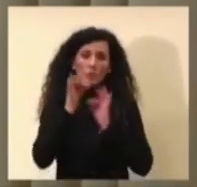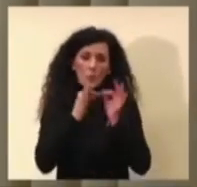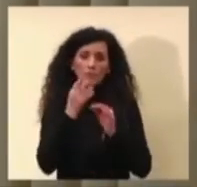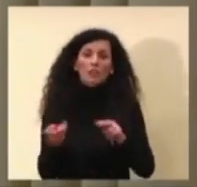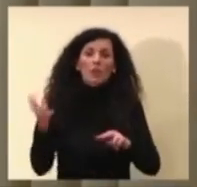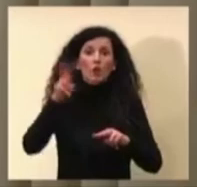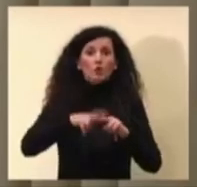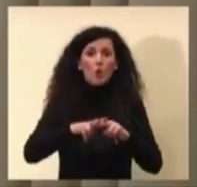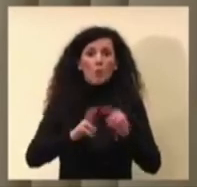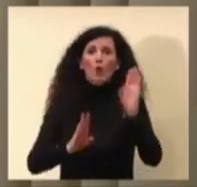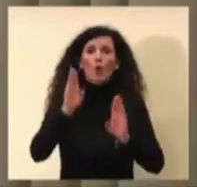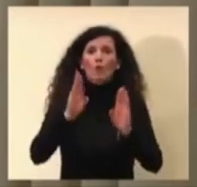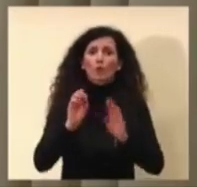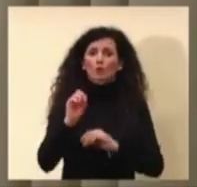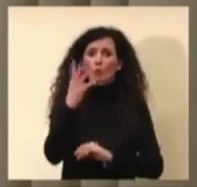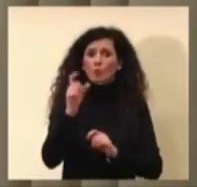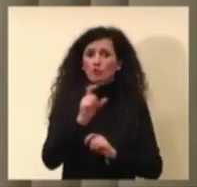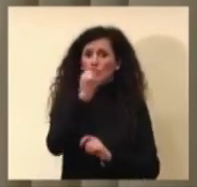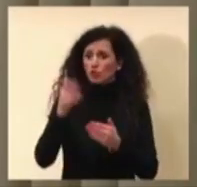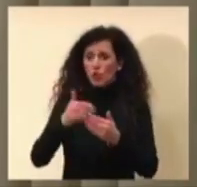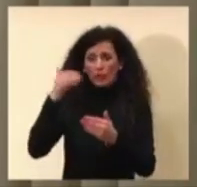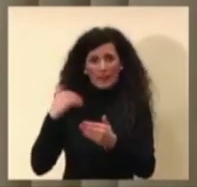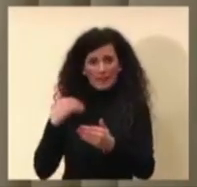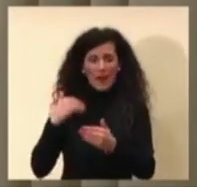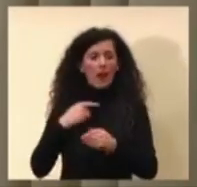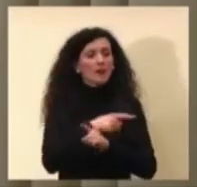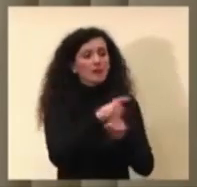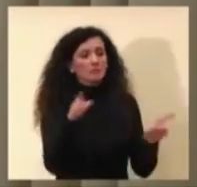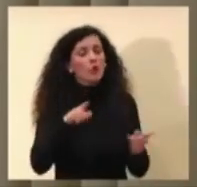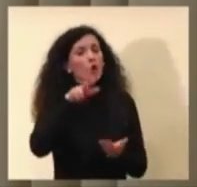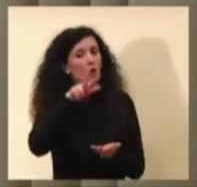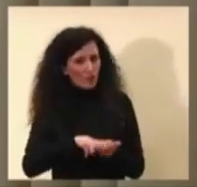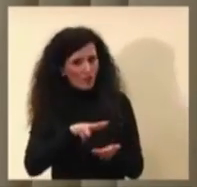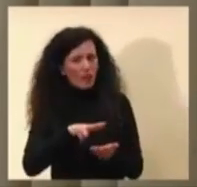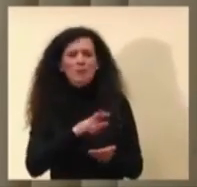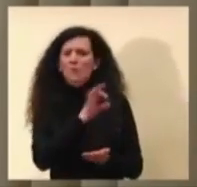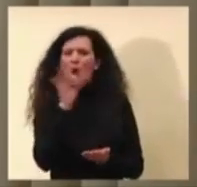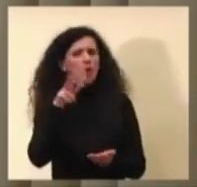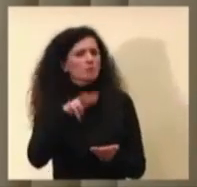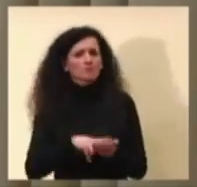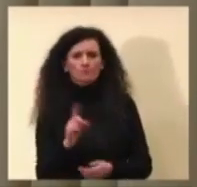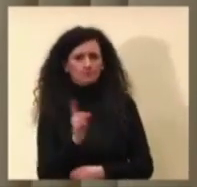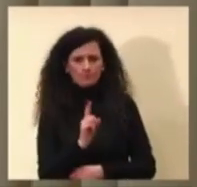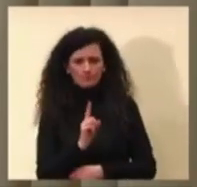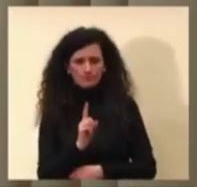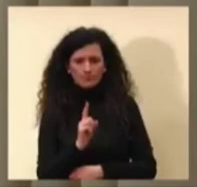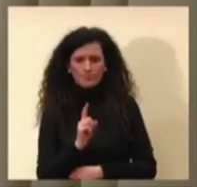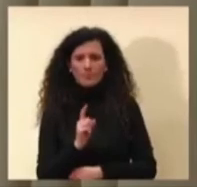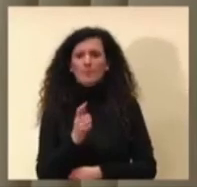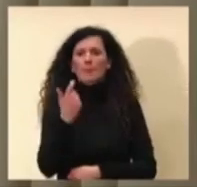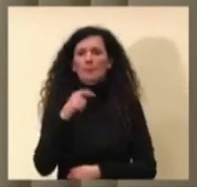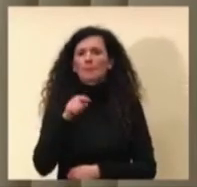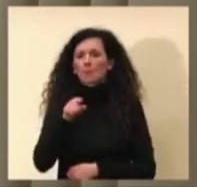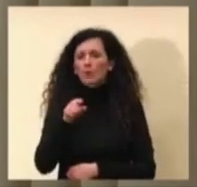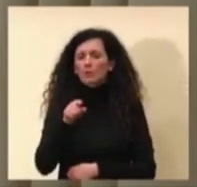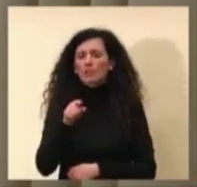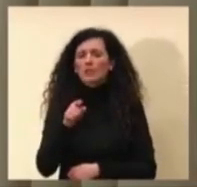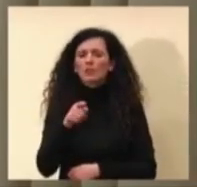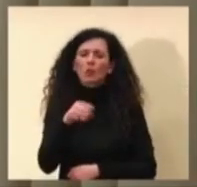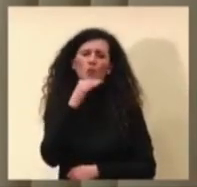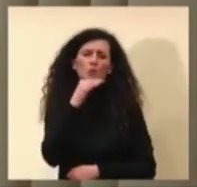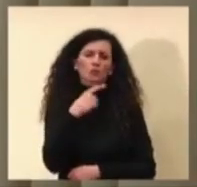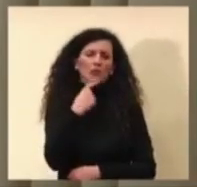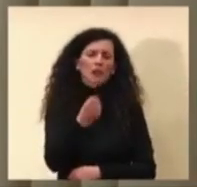giorni fa è un dato che potete confermare o smentire telegraficamente perché sono cose che bastano sì o no